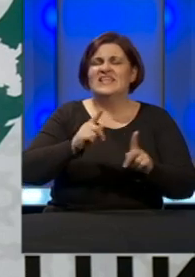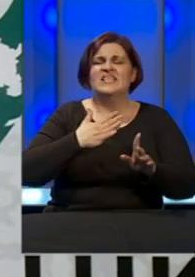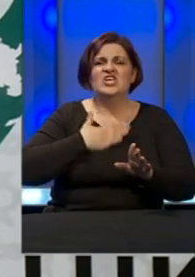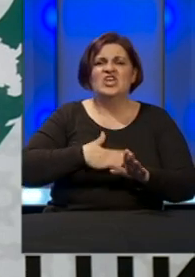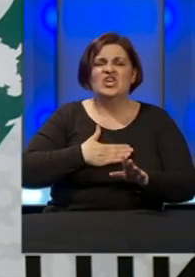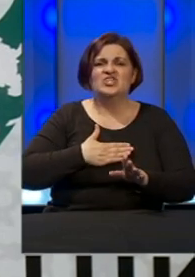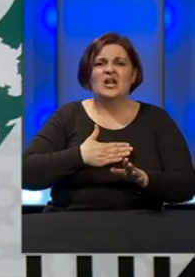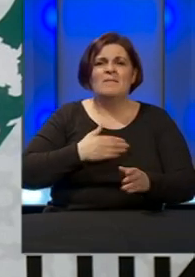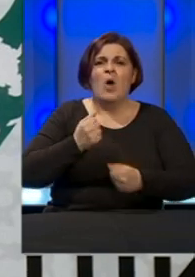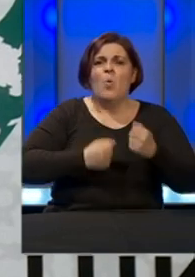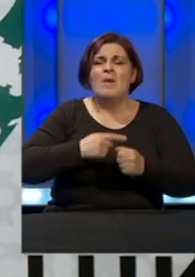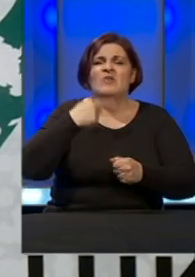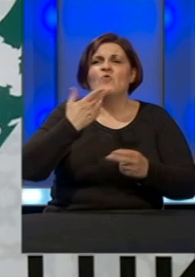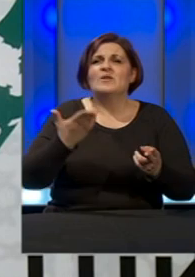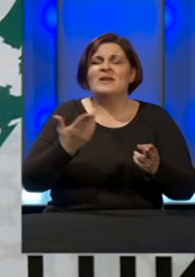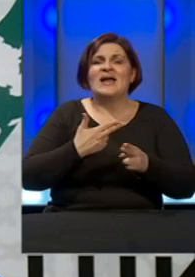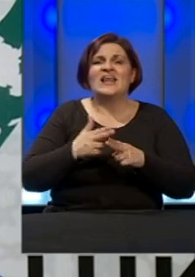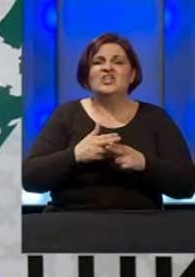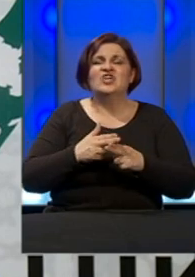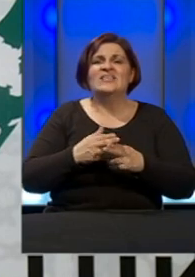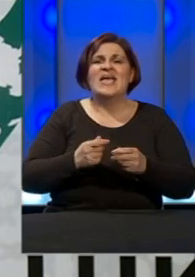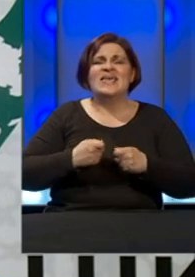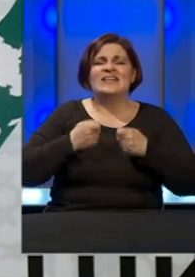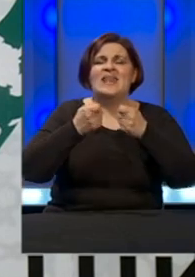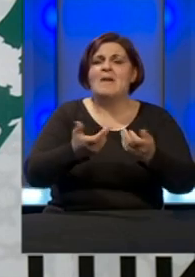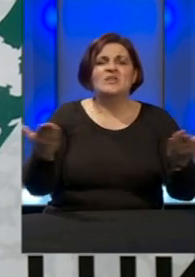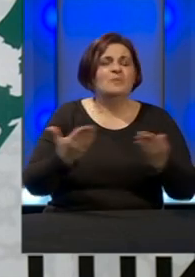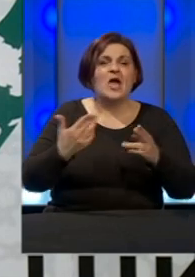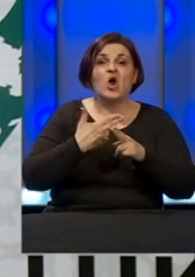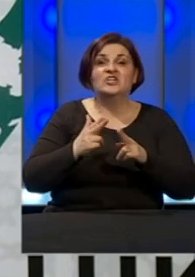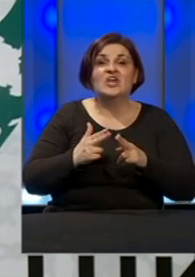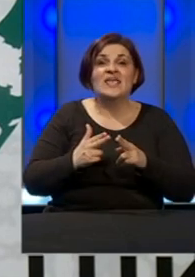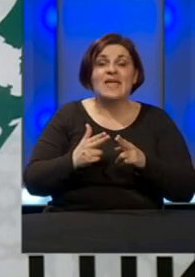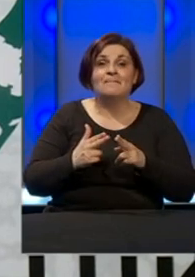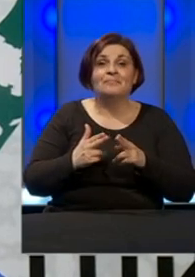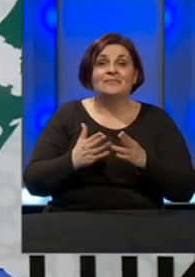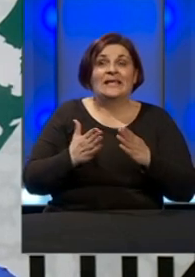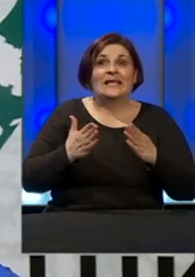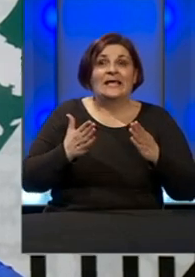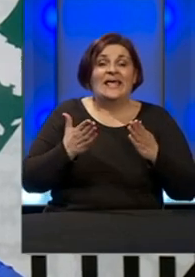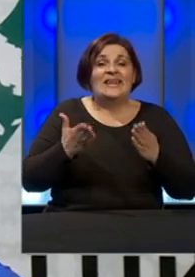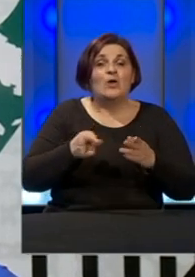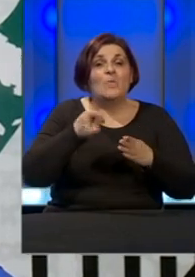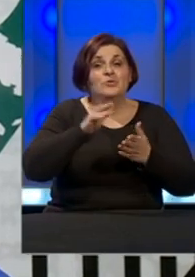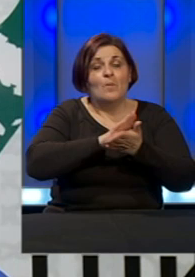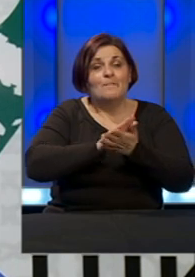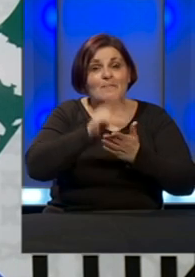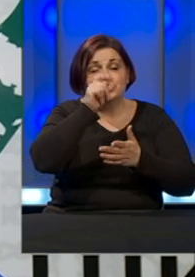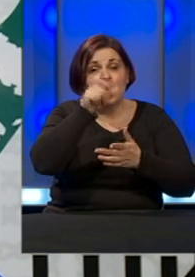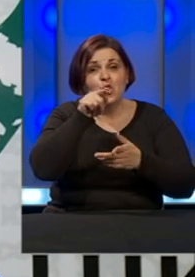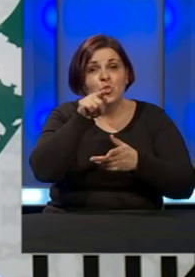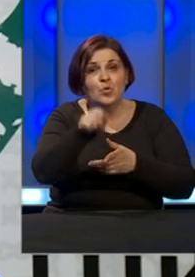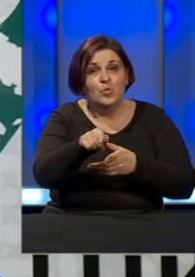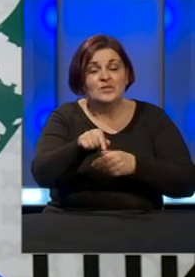prejudiciram rješenje, niti da namjećem bilo kakvo rješenje, nego bi to prepustio ljudima